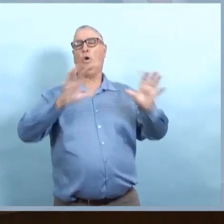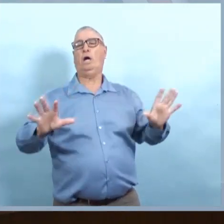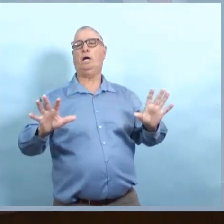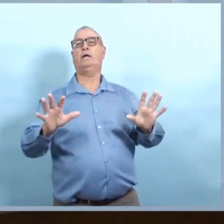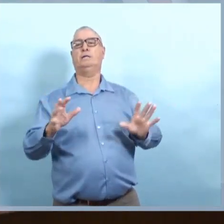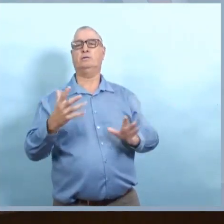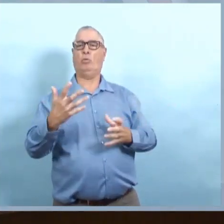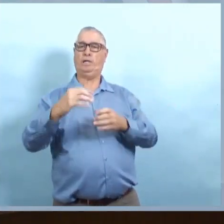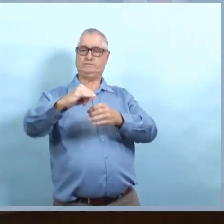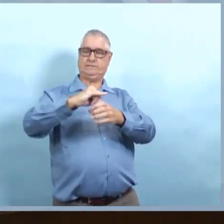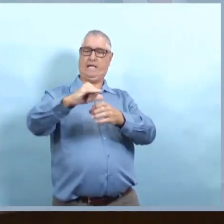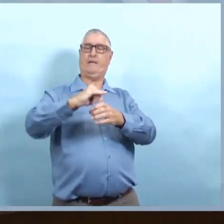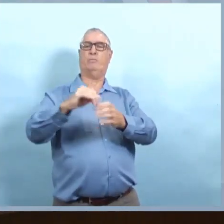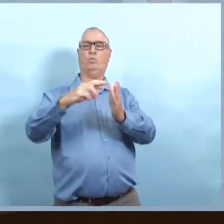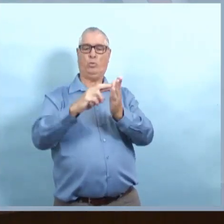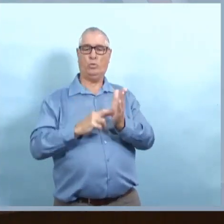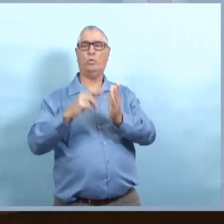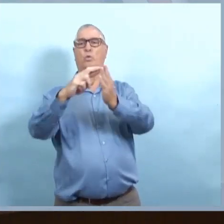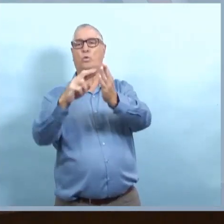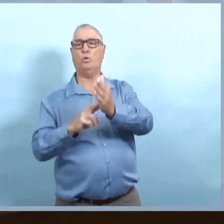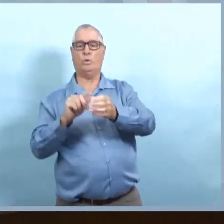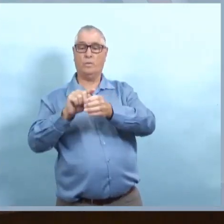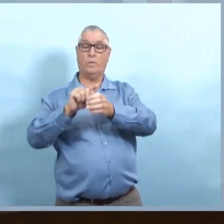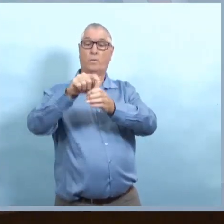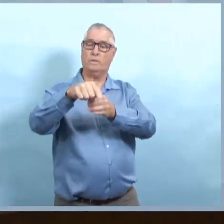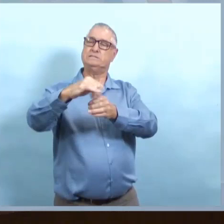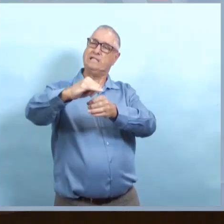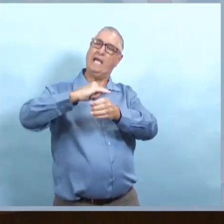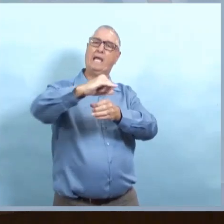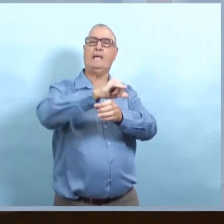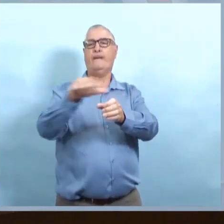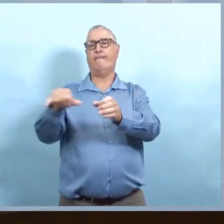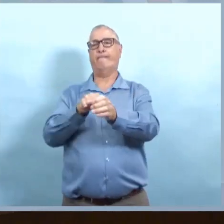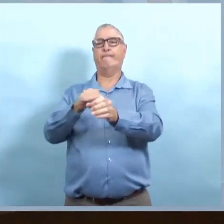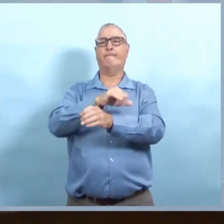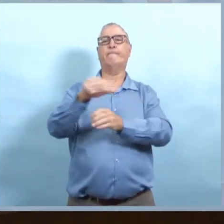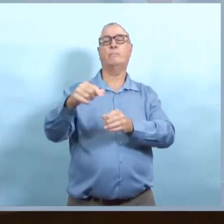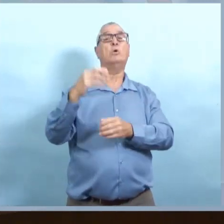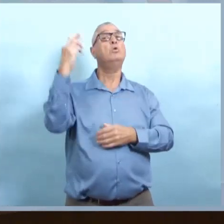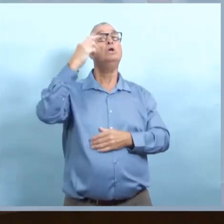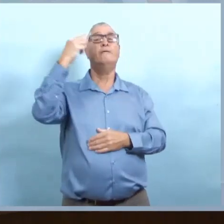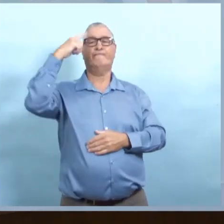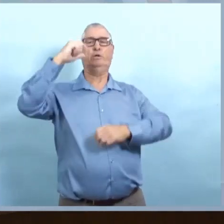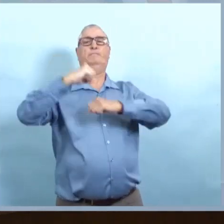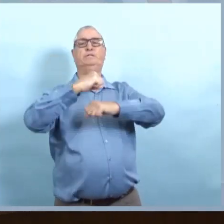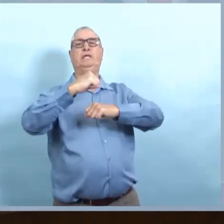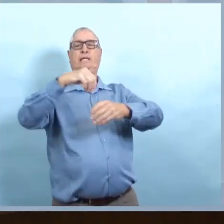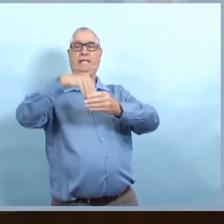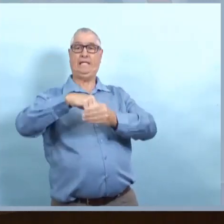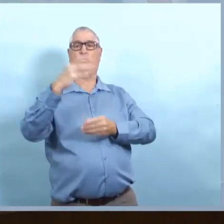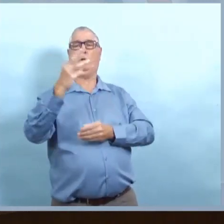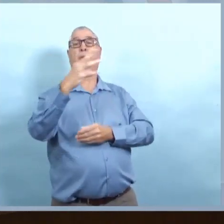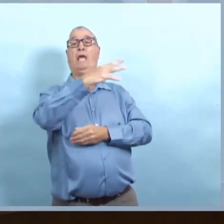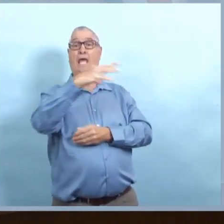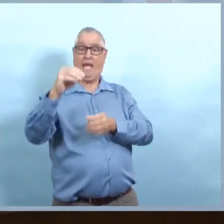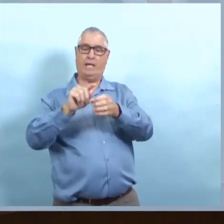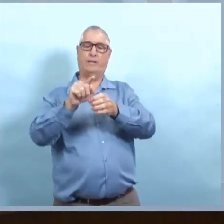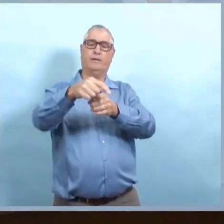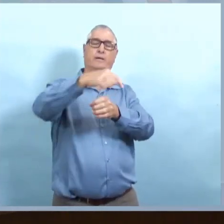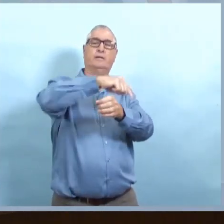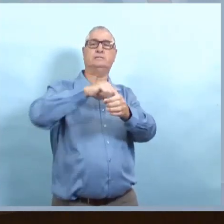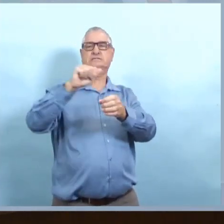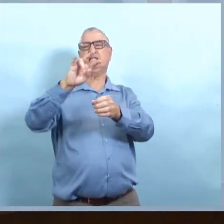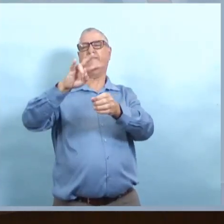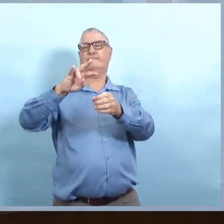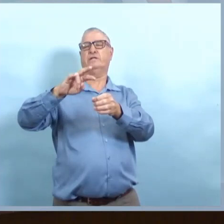d'avoir des groupes plus grands qui se rassemblent juste à l'extérieur de Winnipeg. Et je pense que d'avoir ces